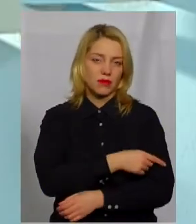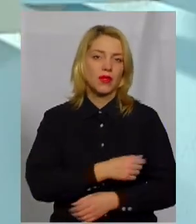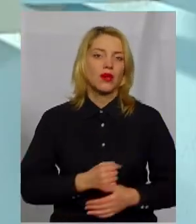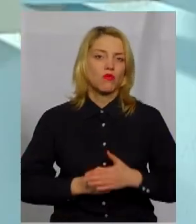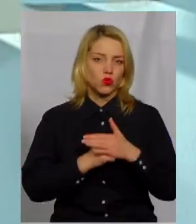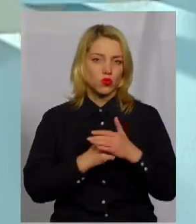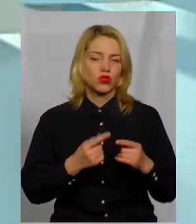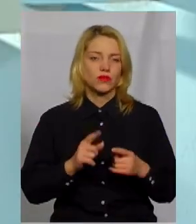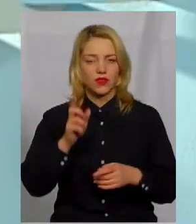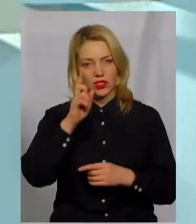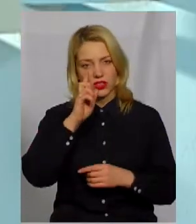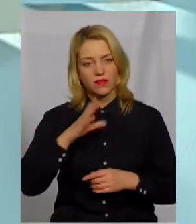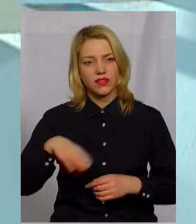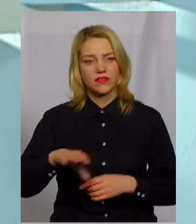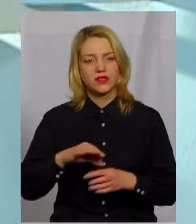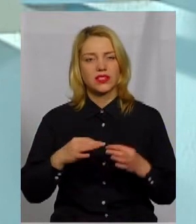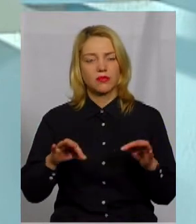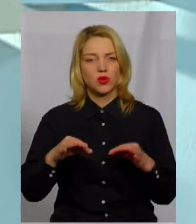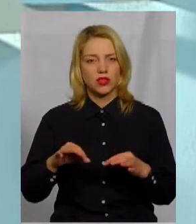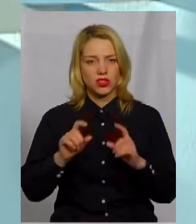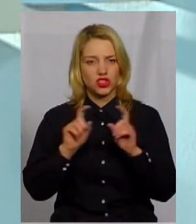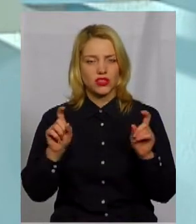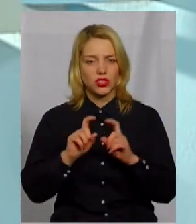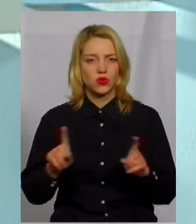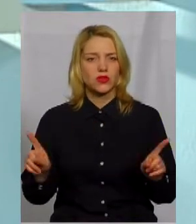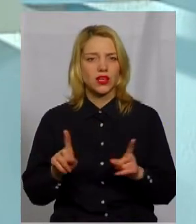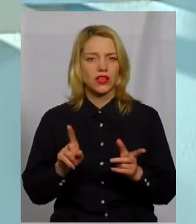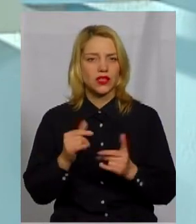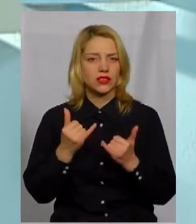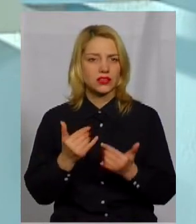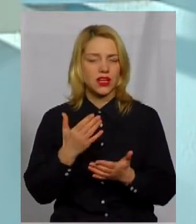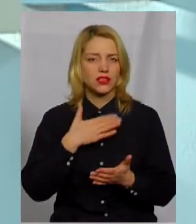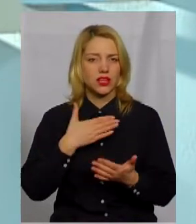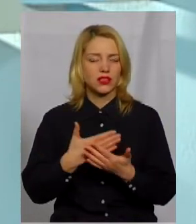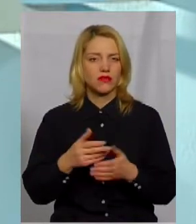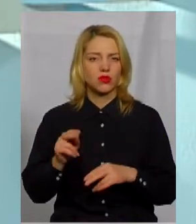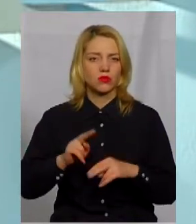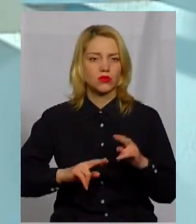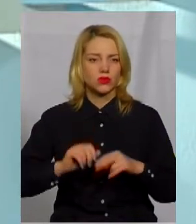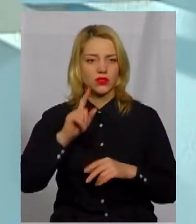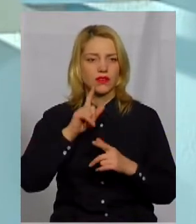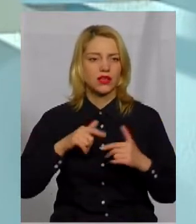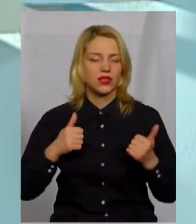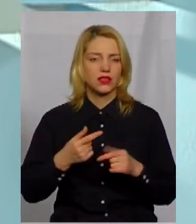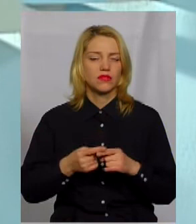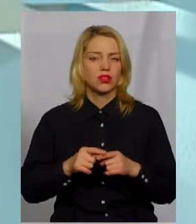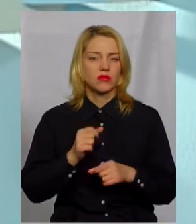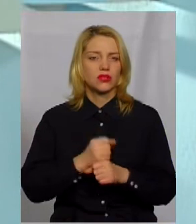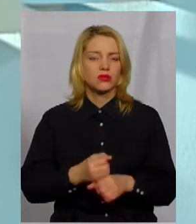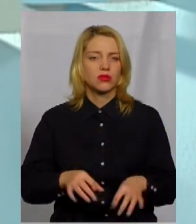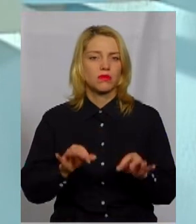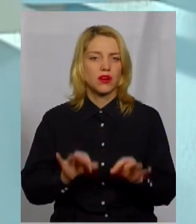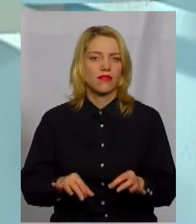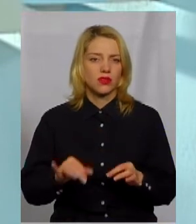і усі демократичні інституції, які зараз у нас дуже активно будуються в країні, вони працюють правильно. І